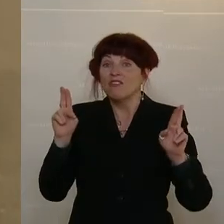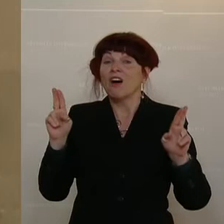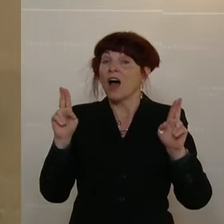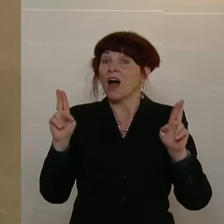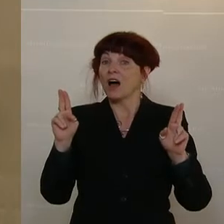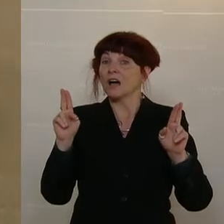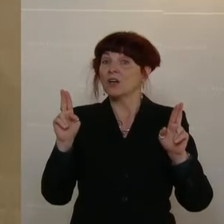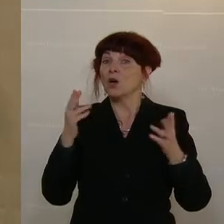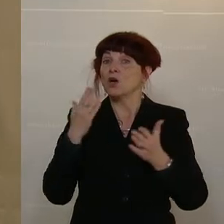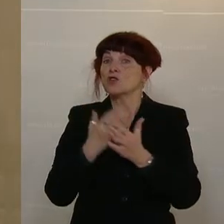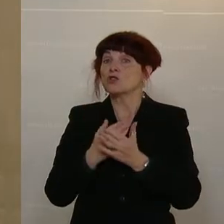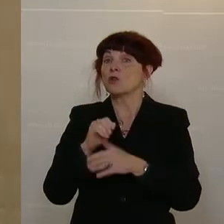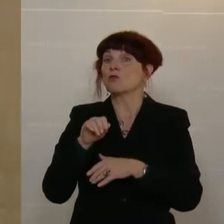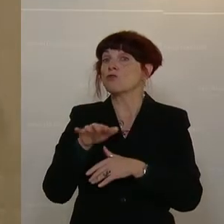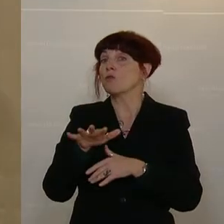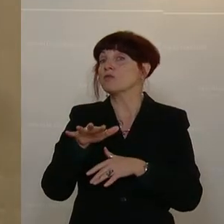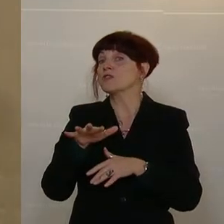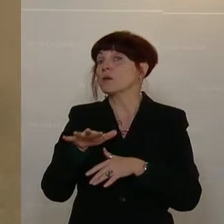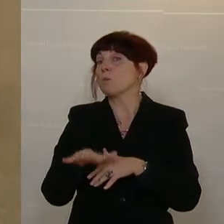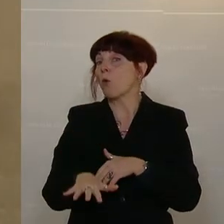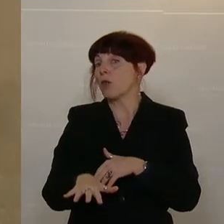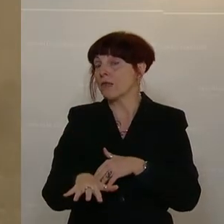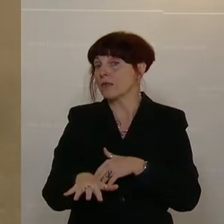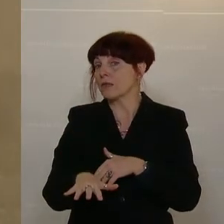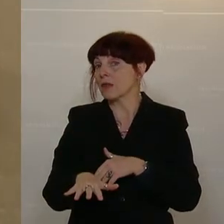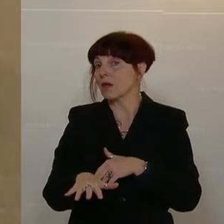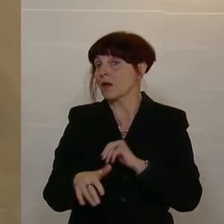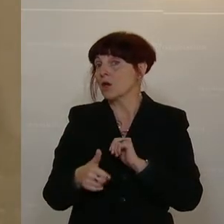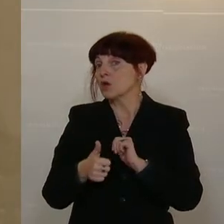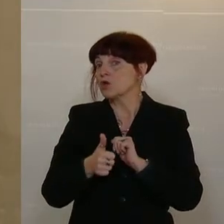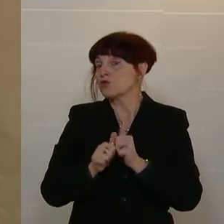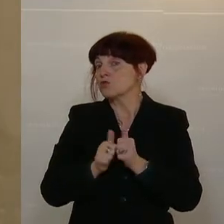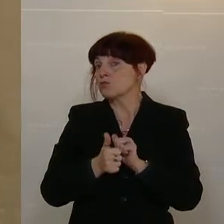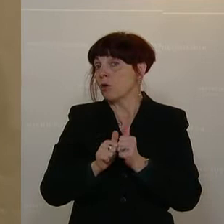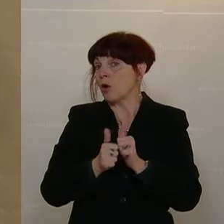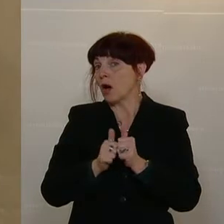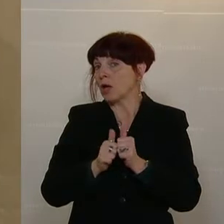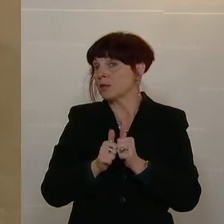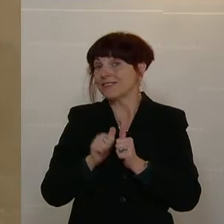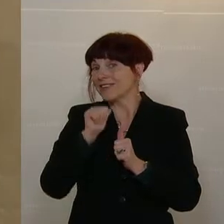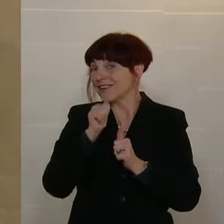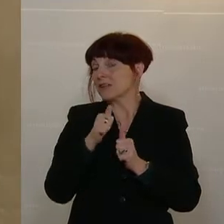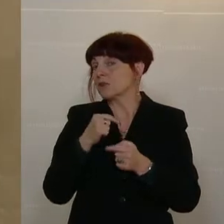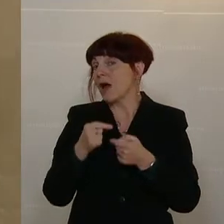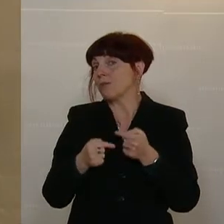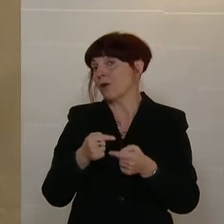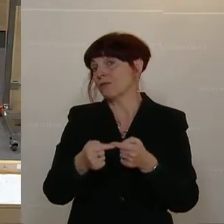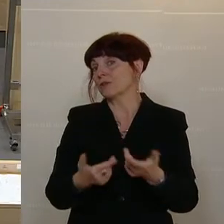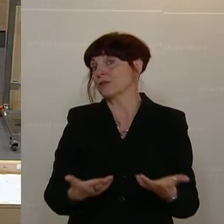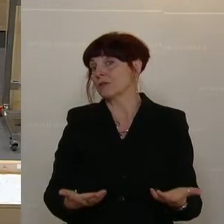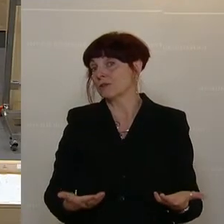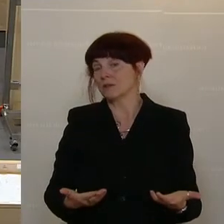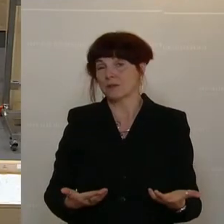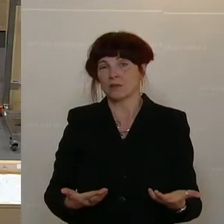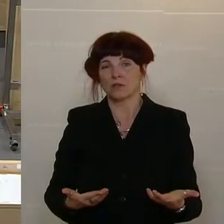seit 15 Monaten oder länger der Sport organisiert gar nicht stattfindet. Das wird als ein